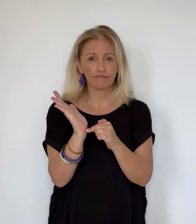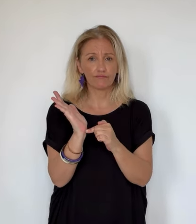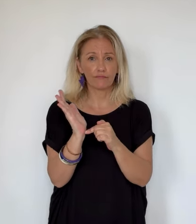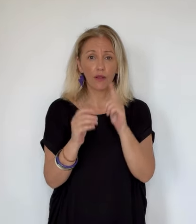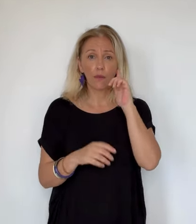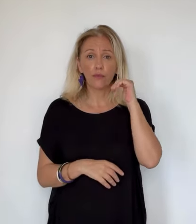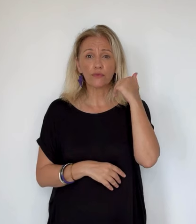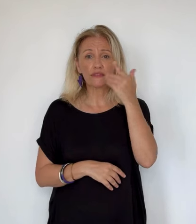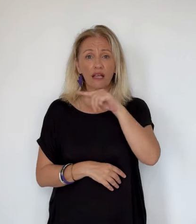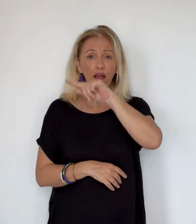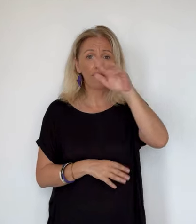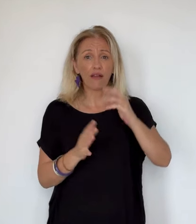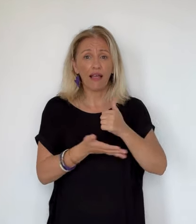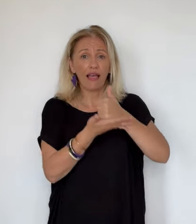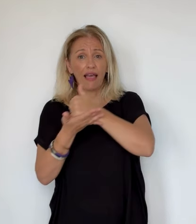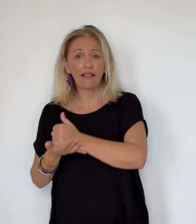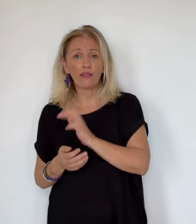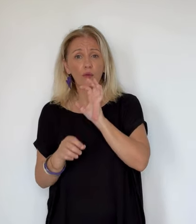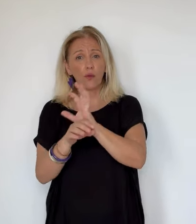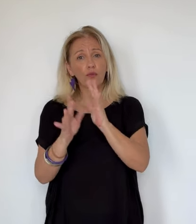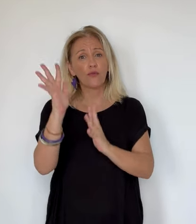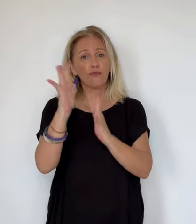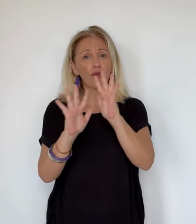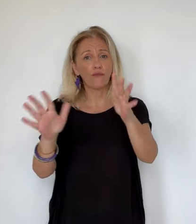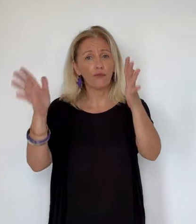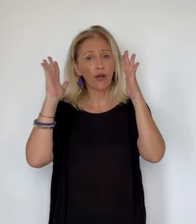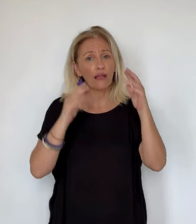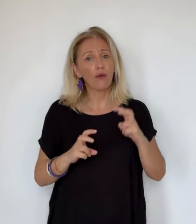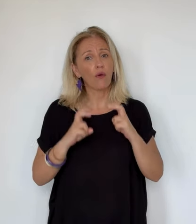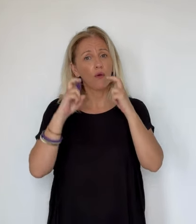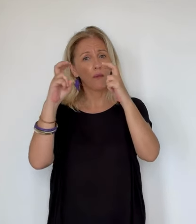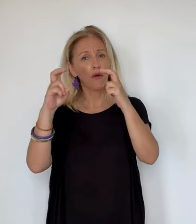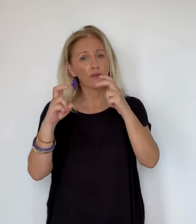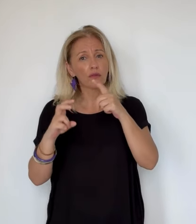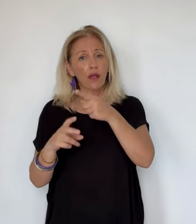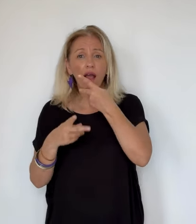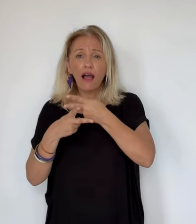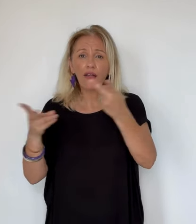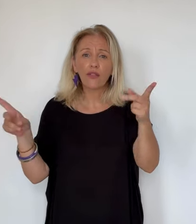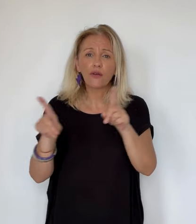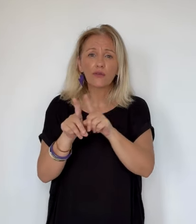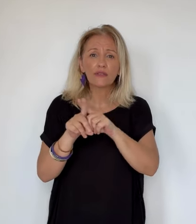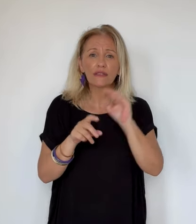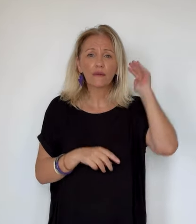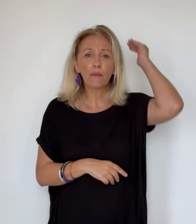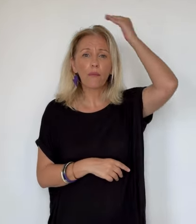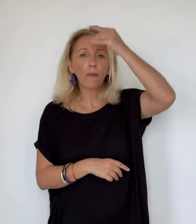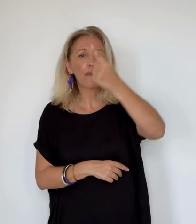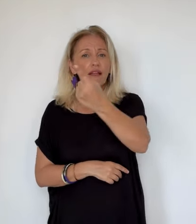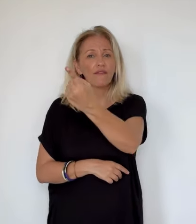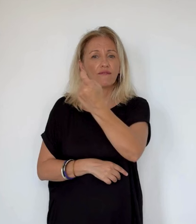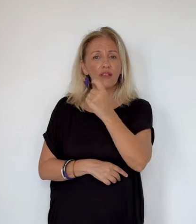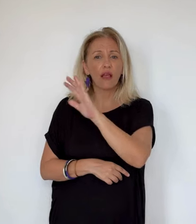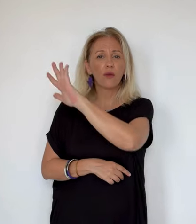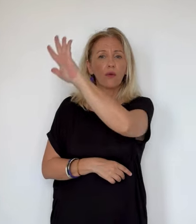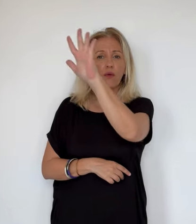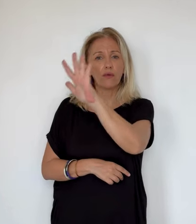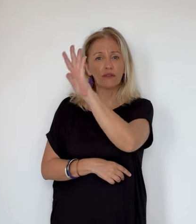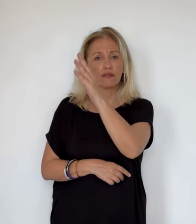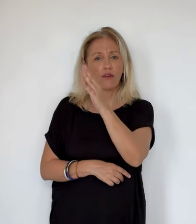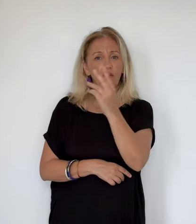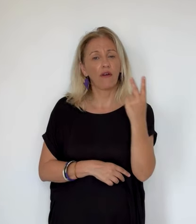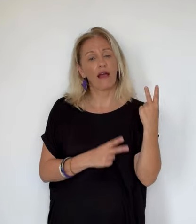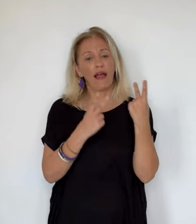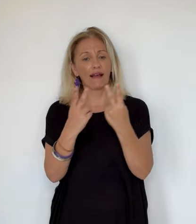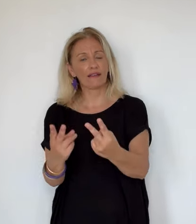notamment dans l'extrême sud. Dans ce contexte, le dispositif de lutte contre les feux de forêt est renforcé en Corse. La préfecture indique l'arrivée d'une